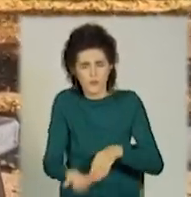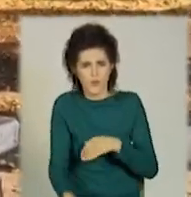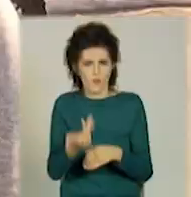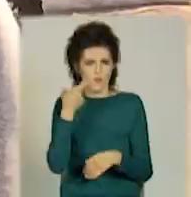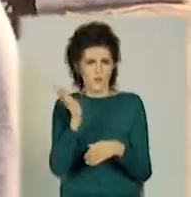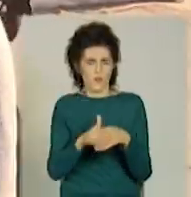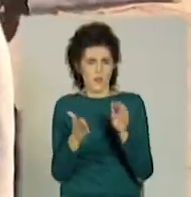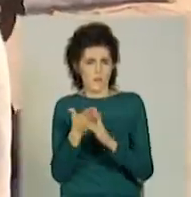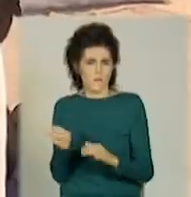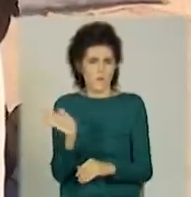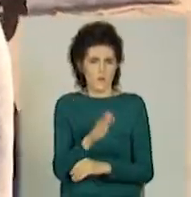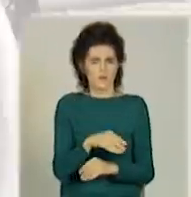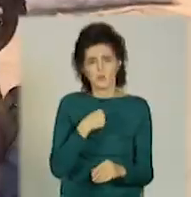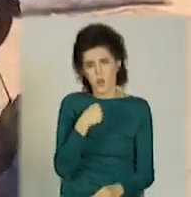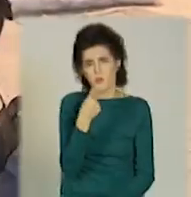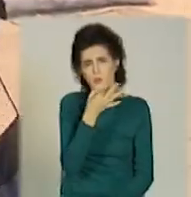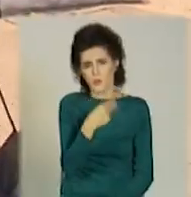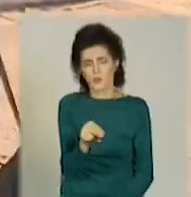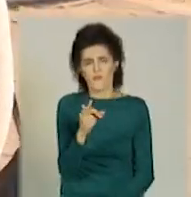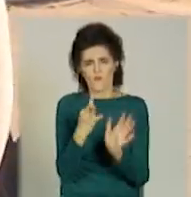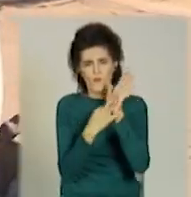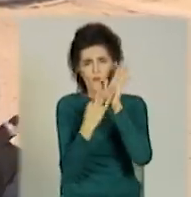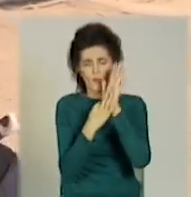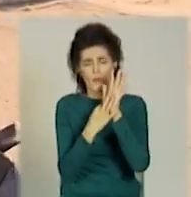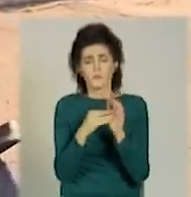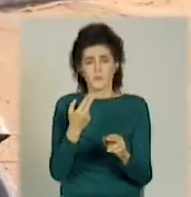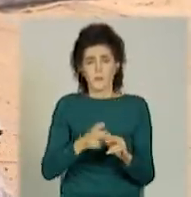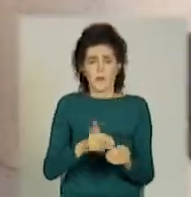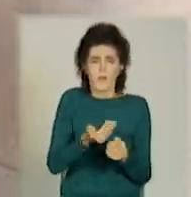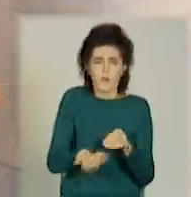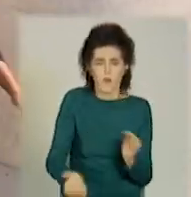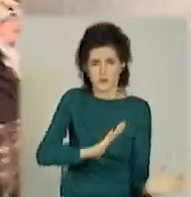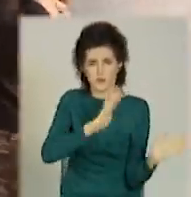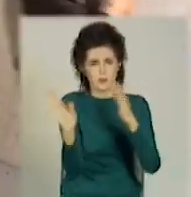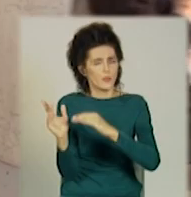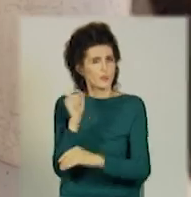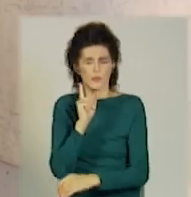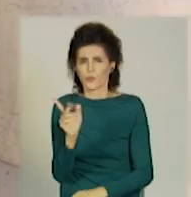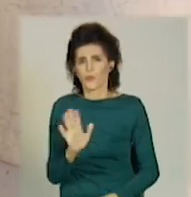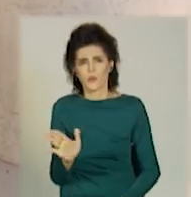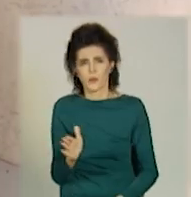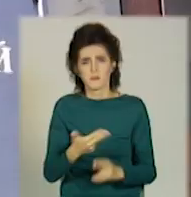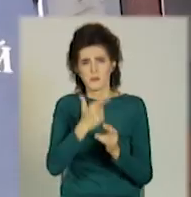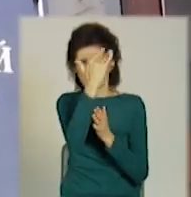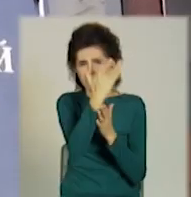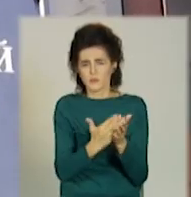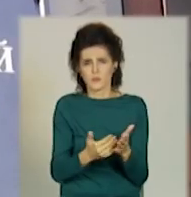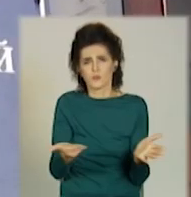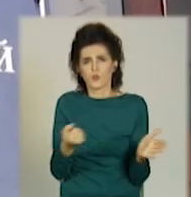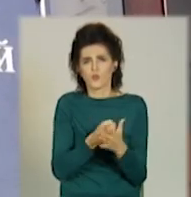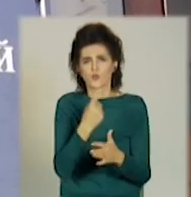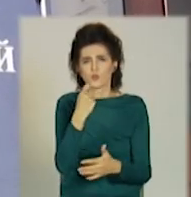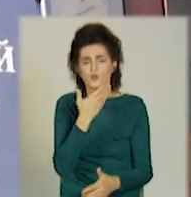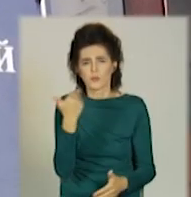основному по п'ять пар. Лучше в восці, мені здається. Якщо дуже багато пар, то вони будуть закінчуватися ще позже. За тиждень петиція не набрала й сотні підписів. Тим